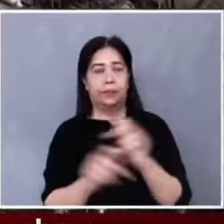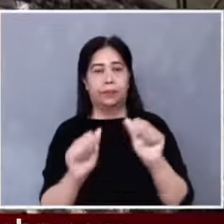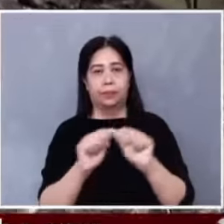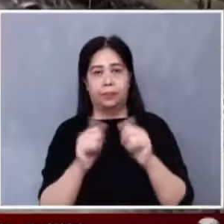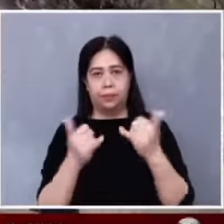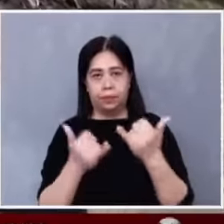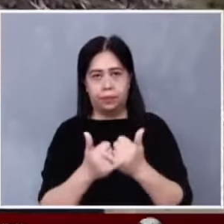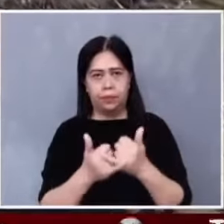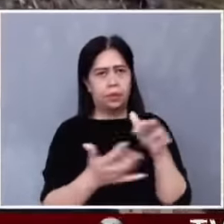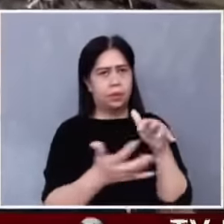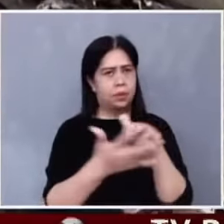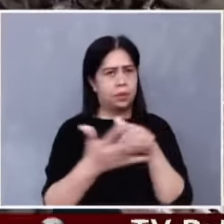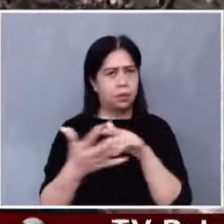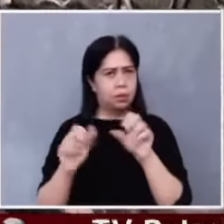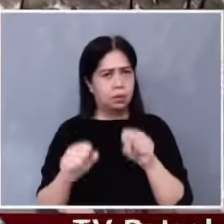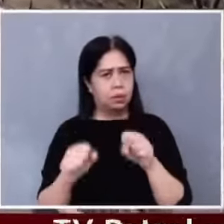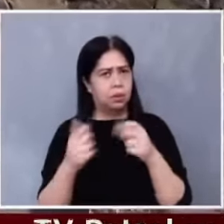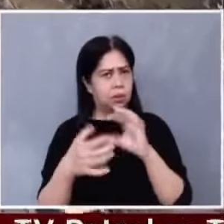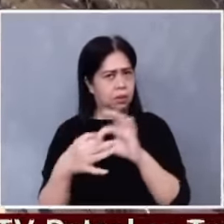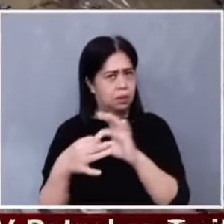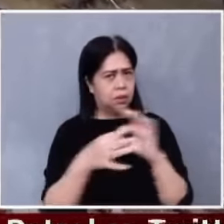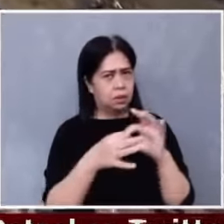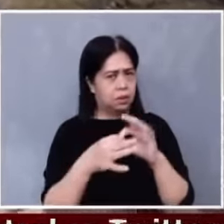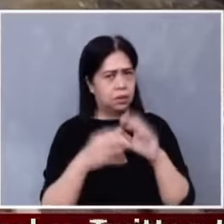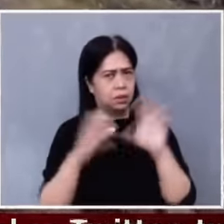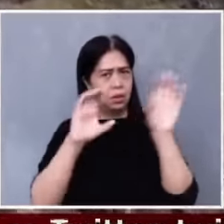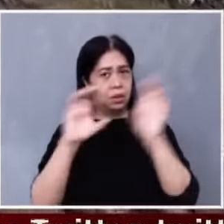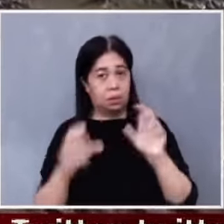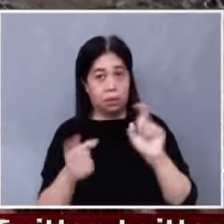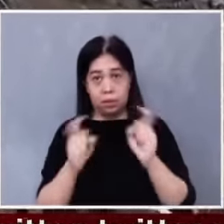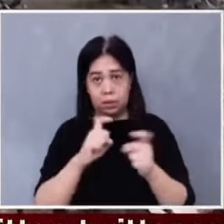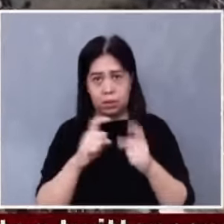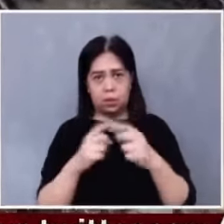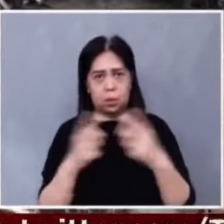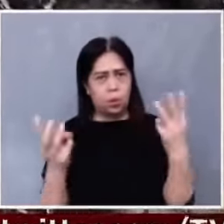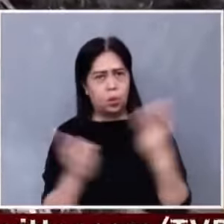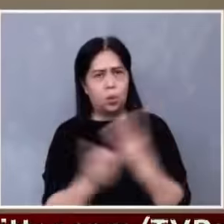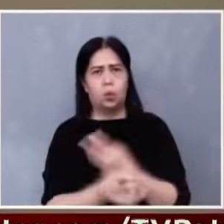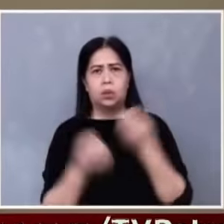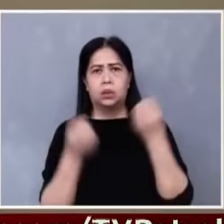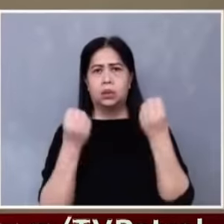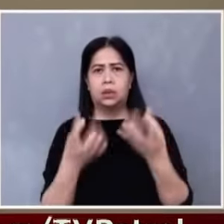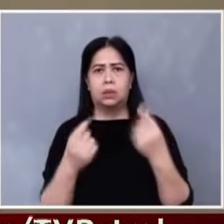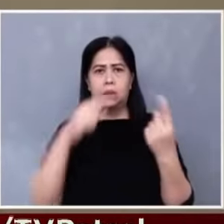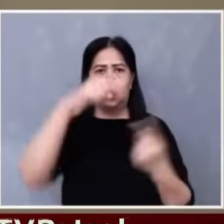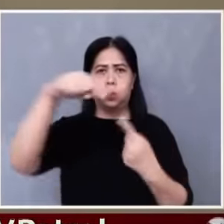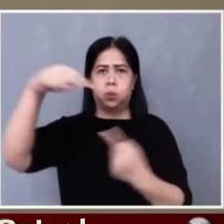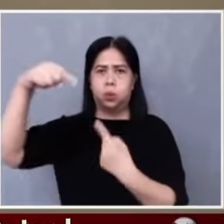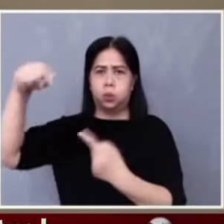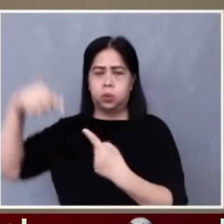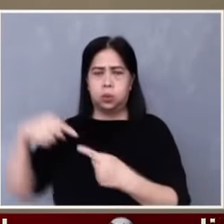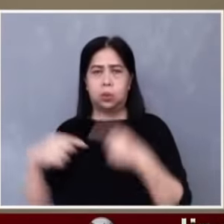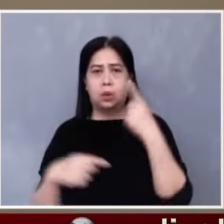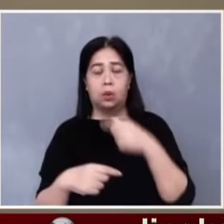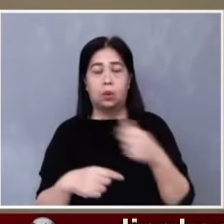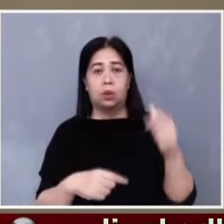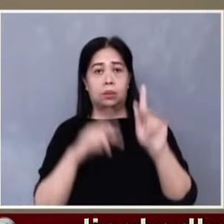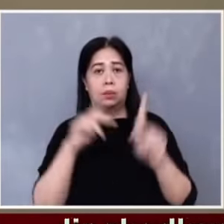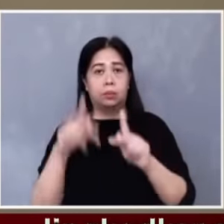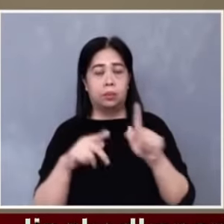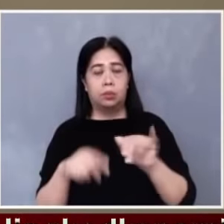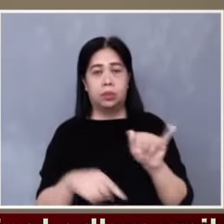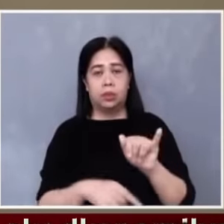aralin kung posibleng may kinalaman ng climate change sa tindi at dami ng mga buhawi. Para sa mga residente gaya ni Foley,